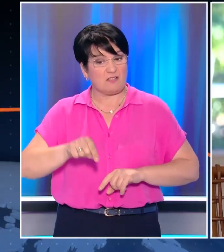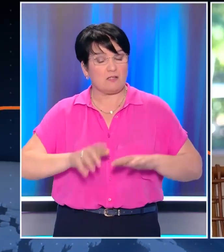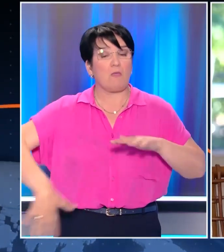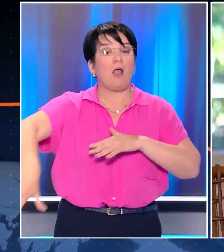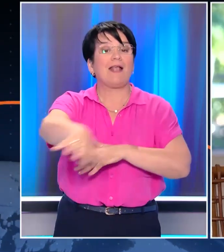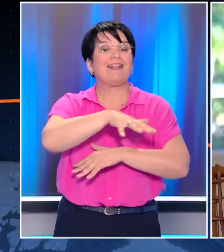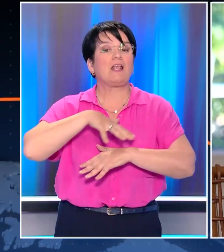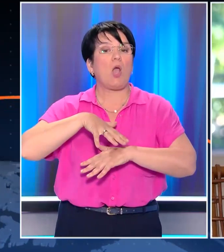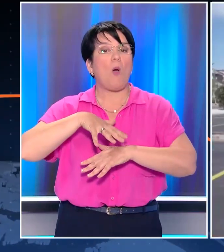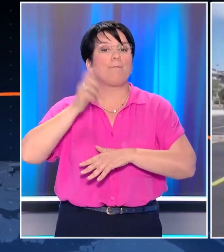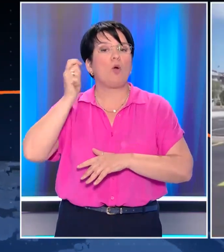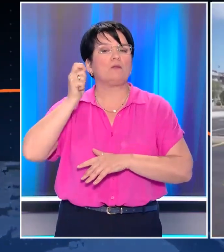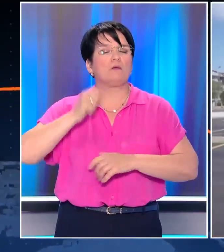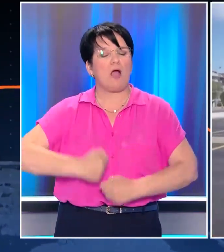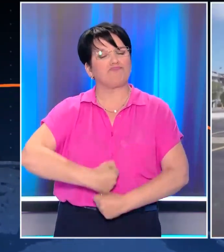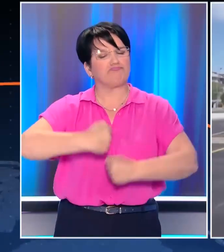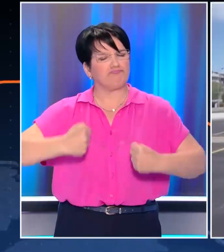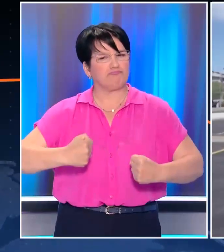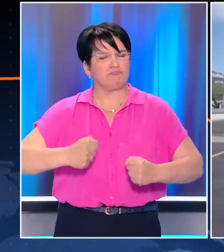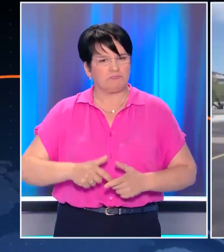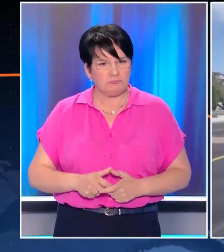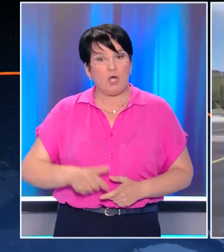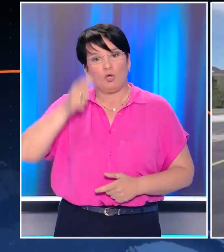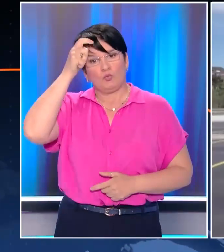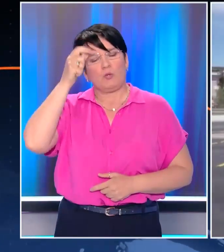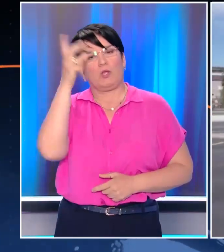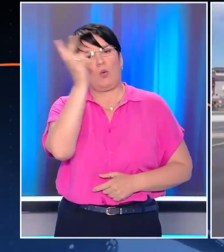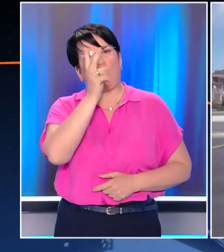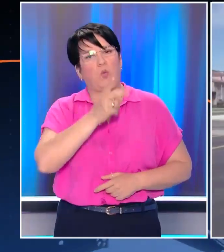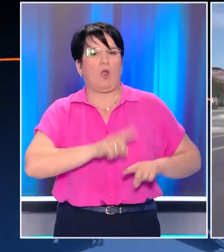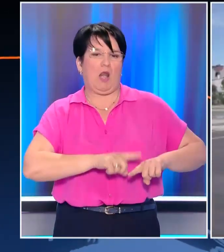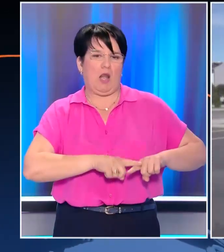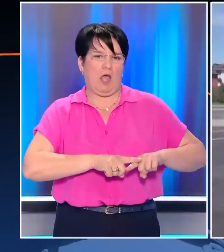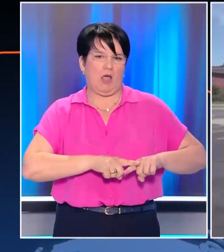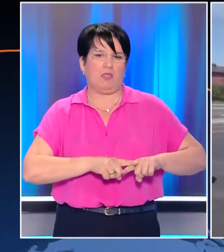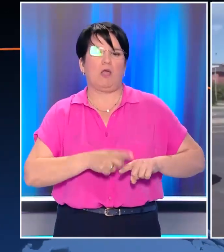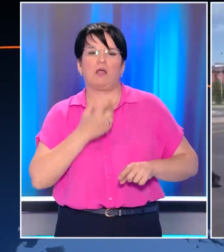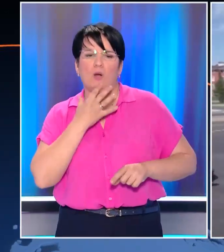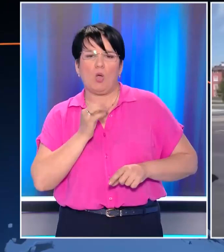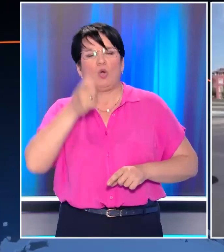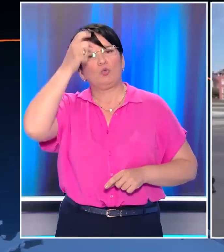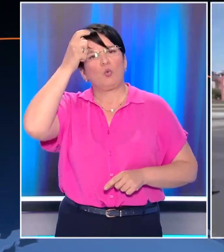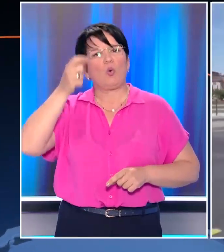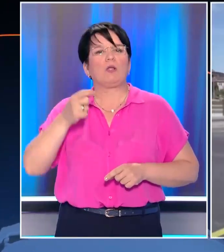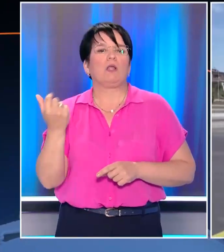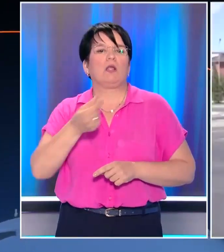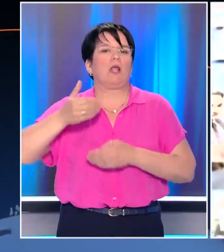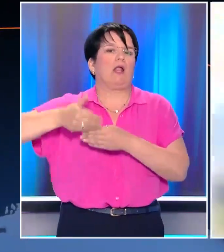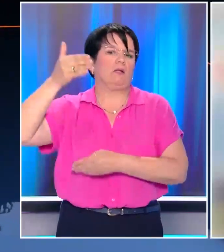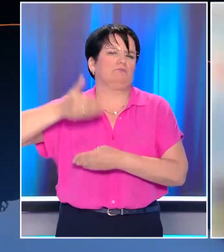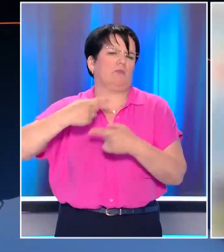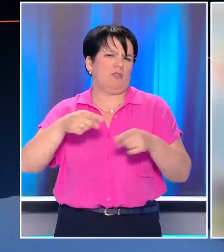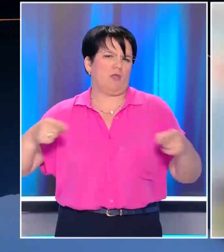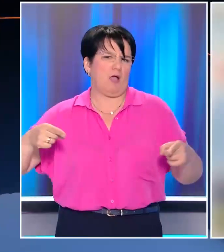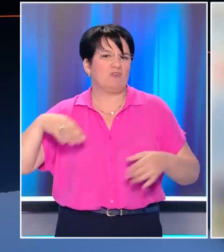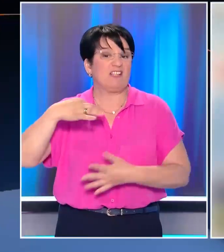γεωπολιτικά ενισχυμένη. Η Άγγυρα πάντως δεν χάνε ευκαιρία να επιτεθεί στην Αθήνα και σε απόλυτο συντονισμό βρίσκονται τα τουρκικά μέσα ενημέρωσης.